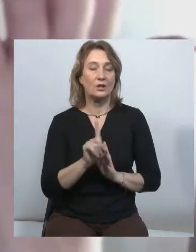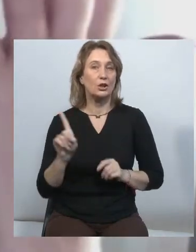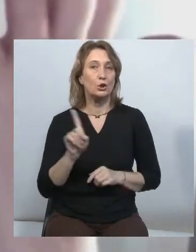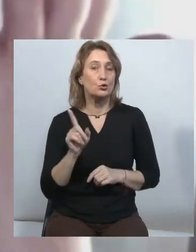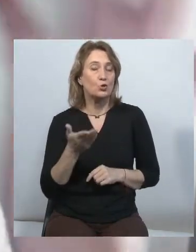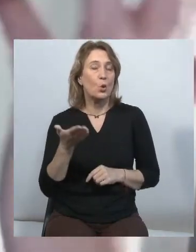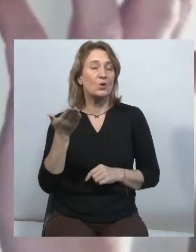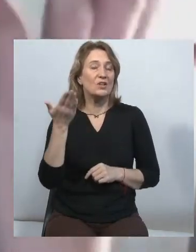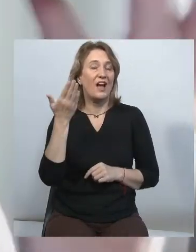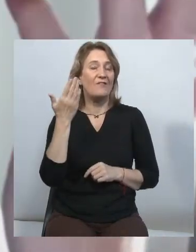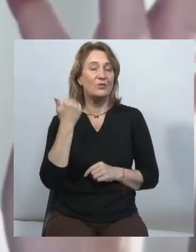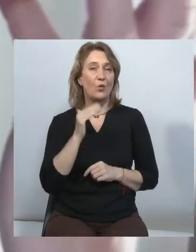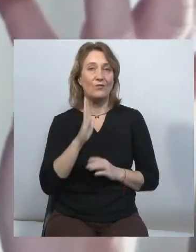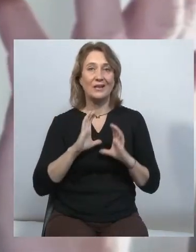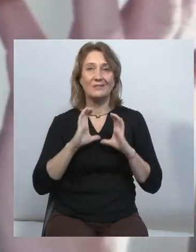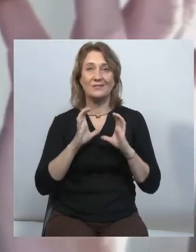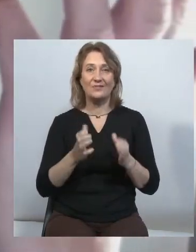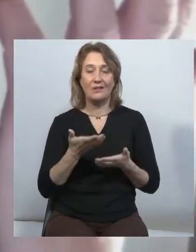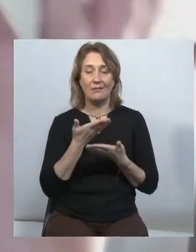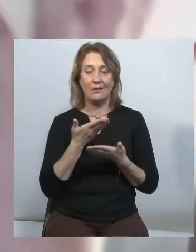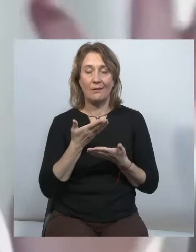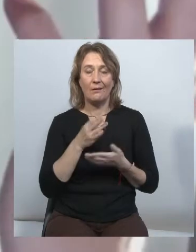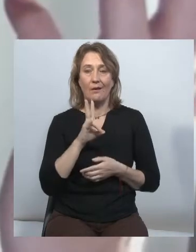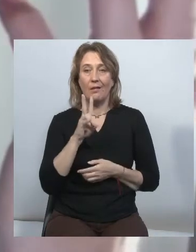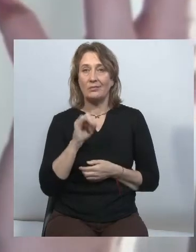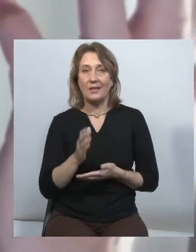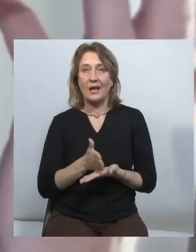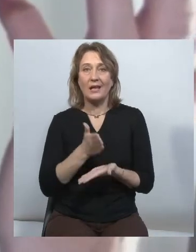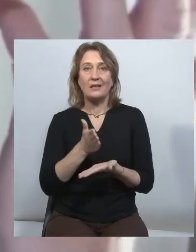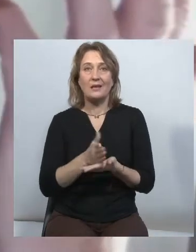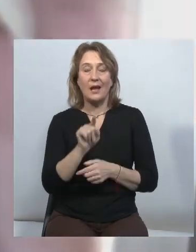в світі не є питанням дискусії.